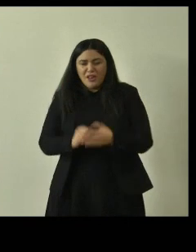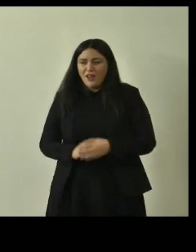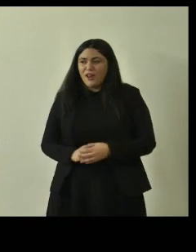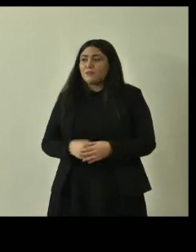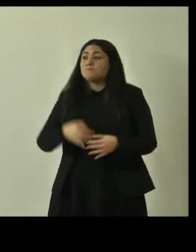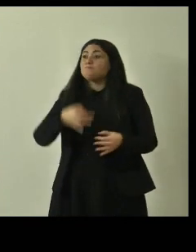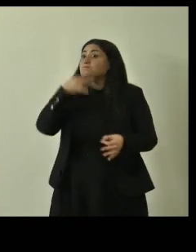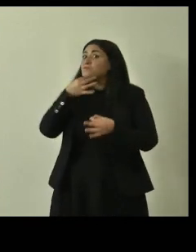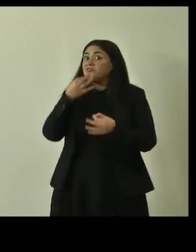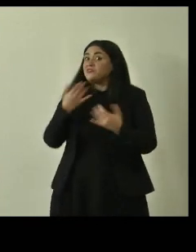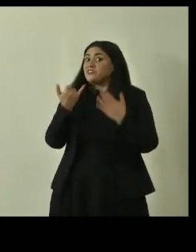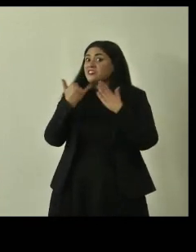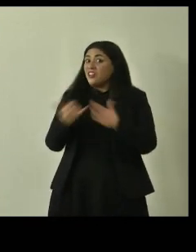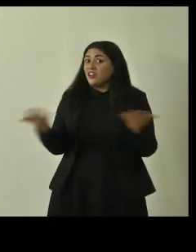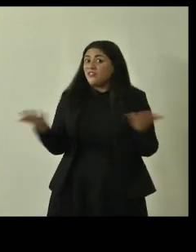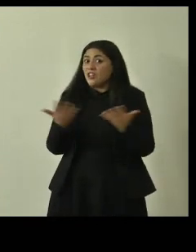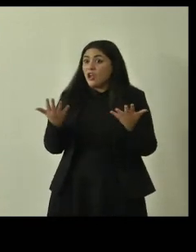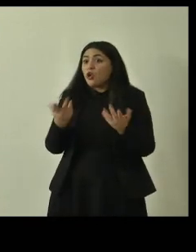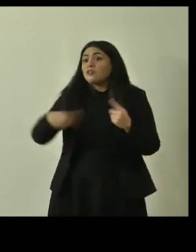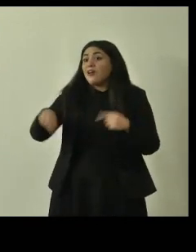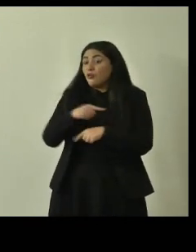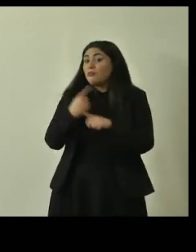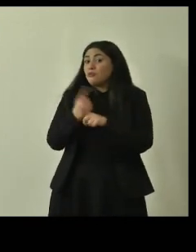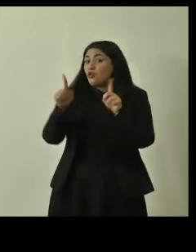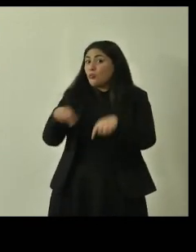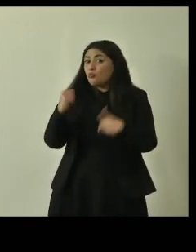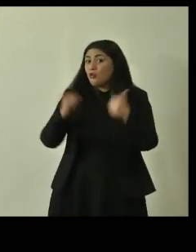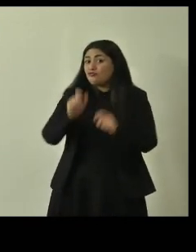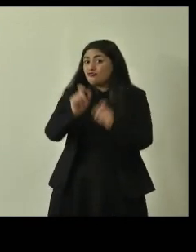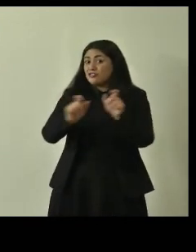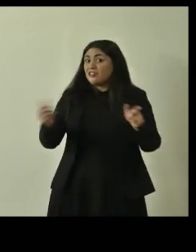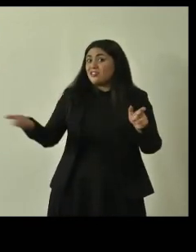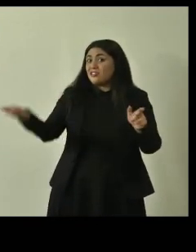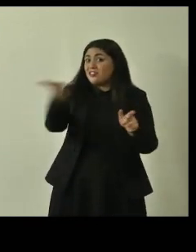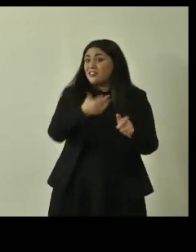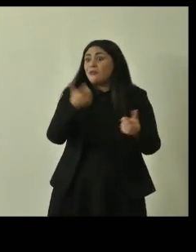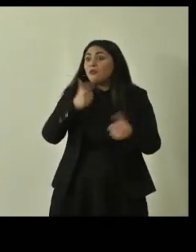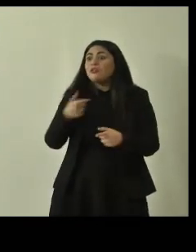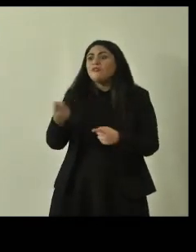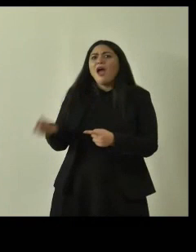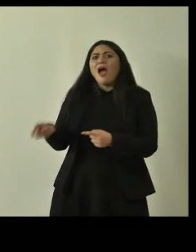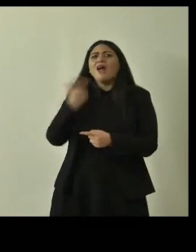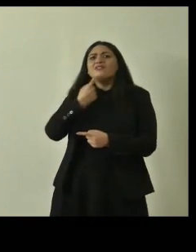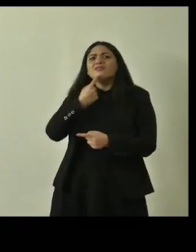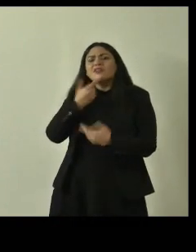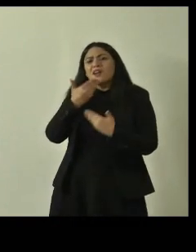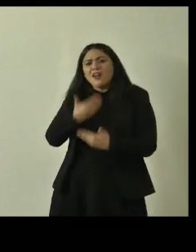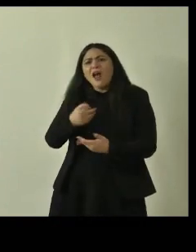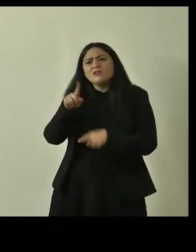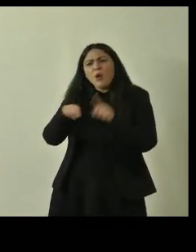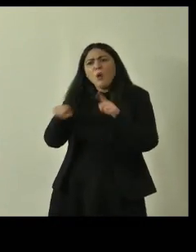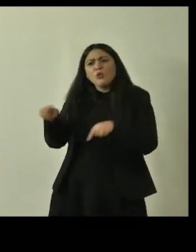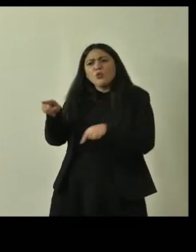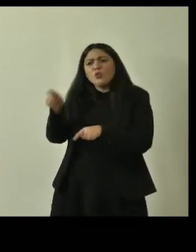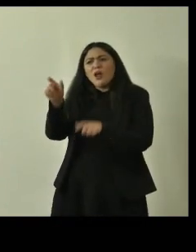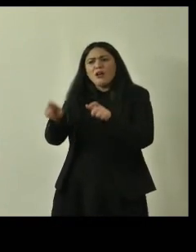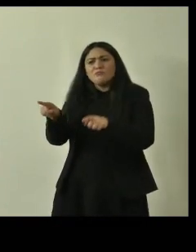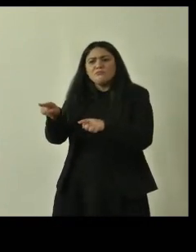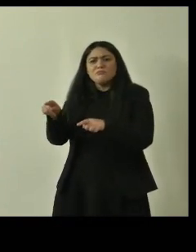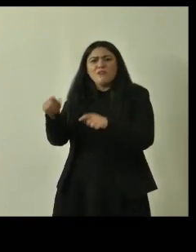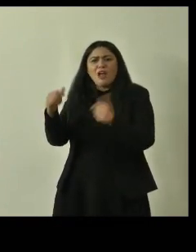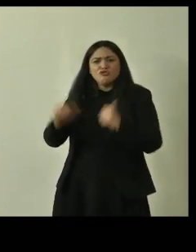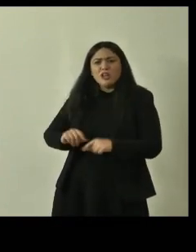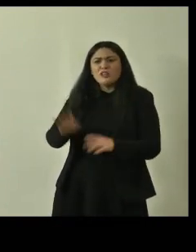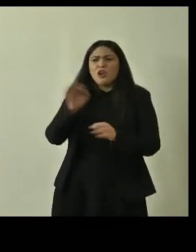abbiamo bisogno anche dei cittadini perché molte segnalazioni di nuove tutele arrivano direttamente dalle associazioni o dai